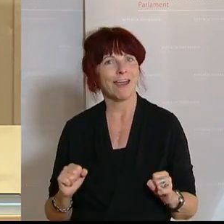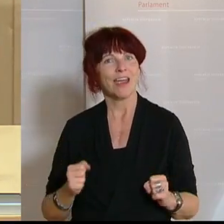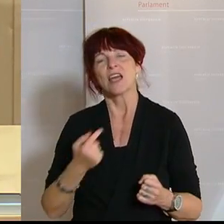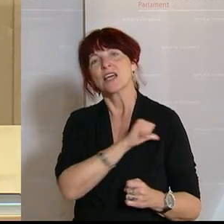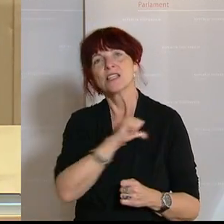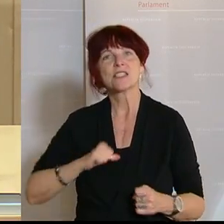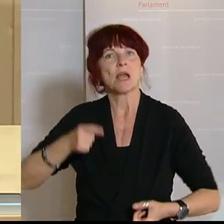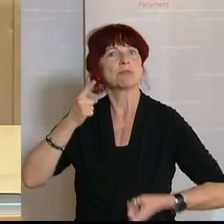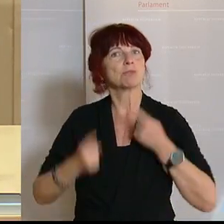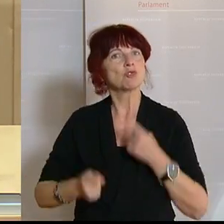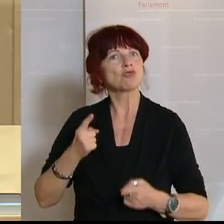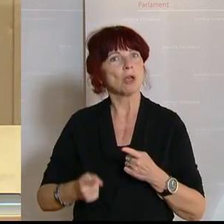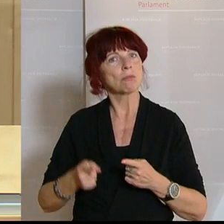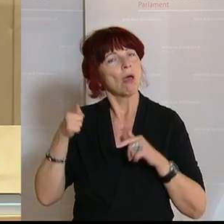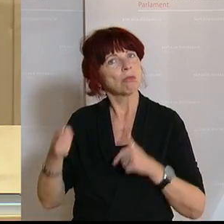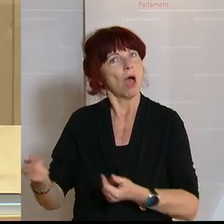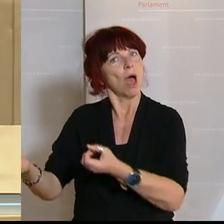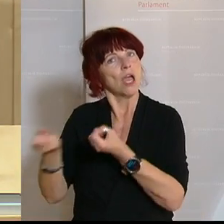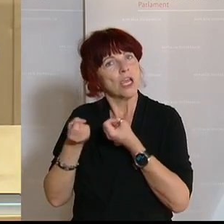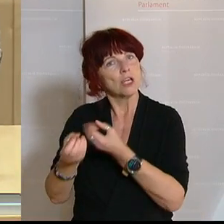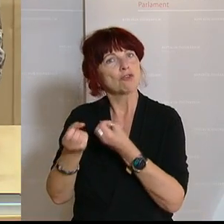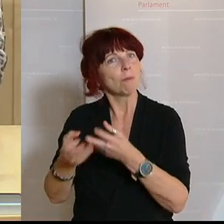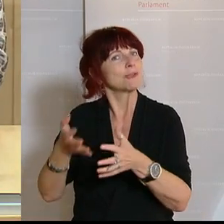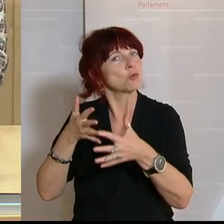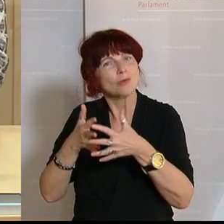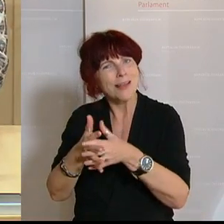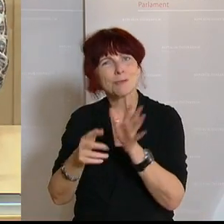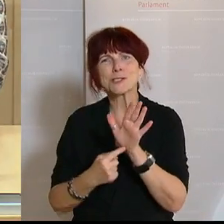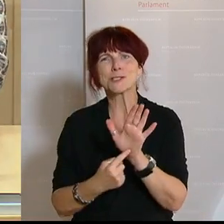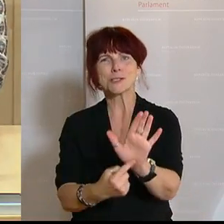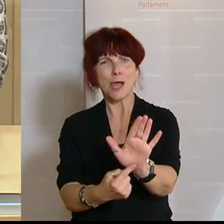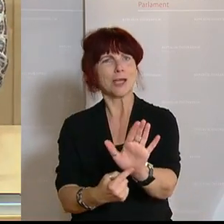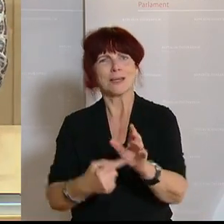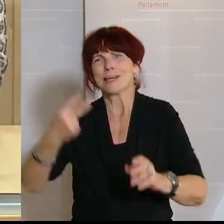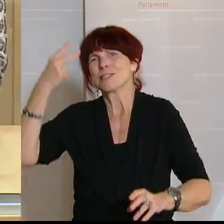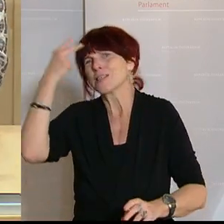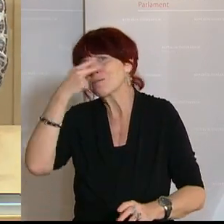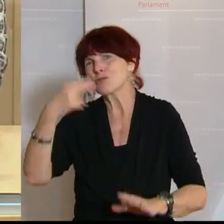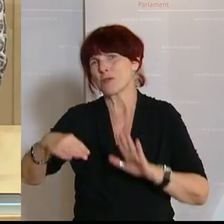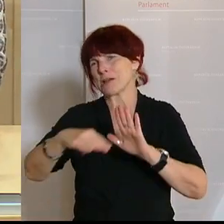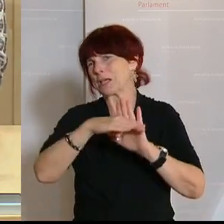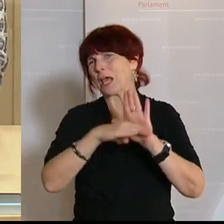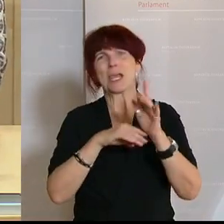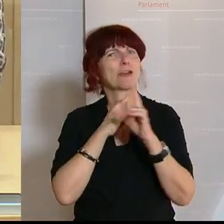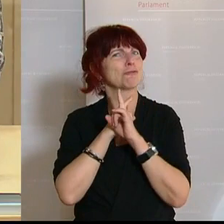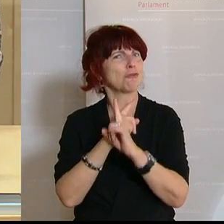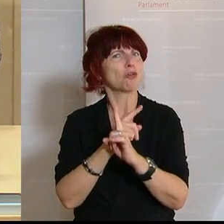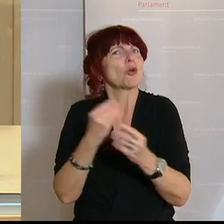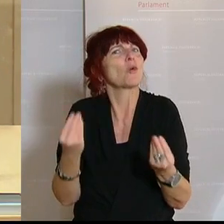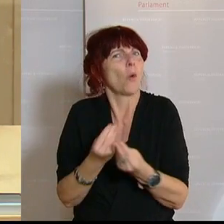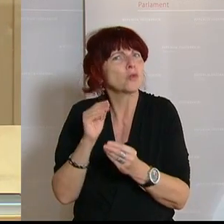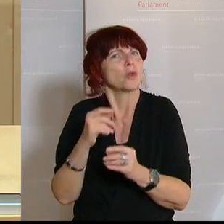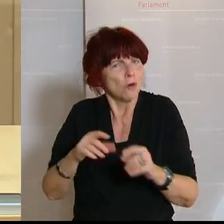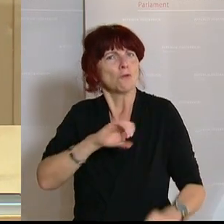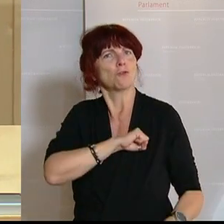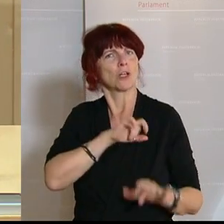von transparenter Information sich selbstverständlich auch an diese Regeln halten, weil es gut ist, sich daran zu halten. Transparenz und